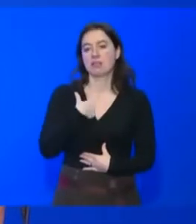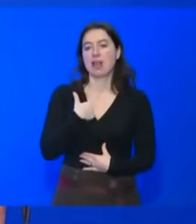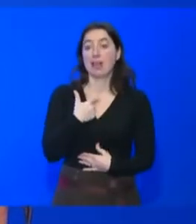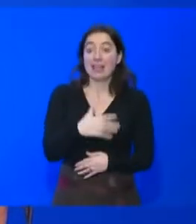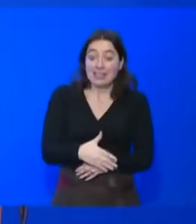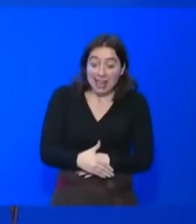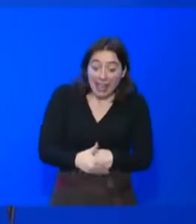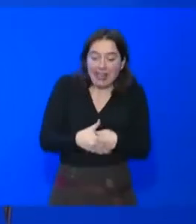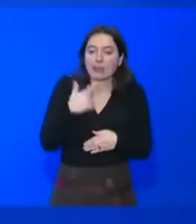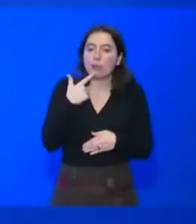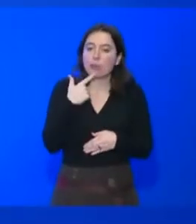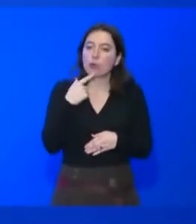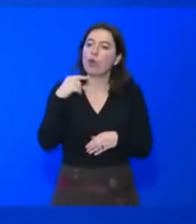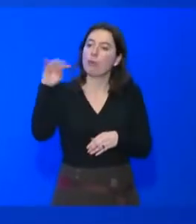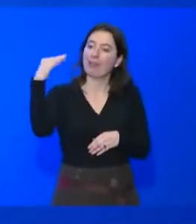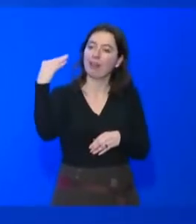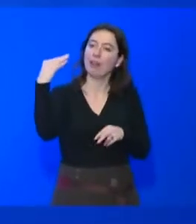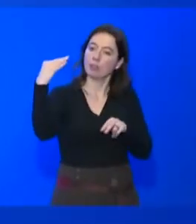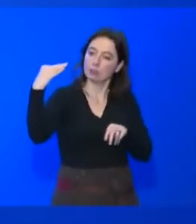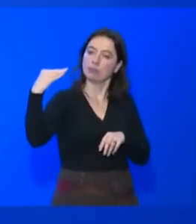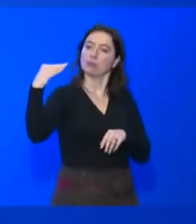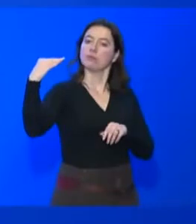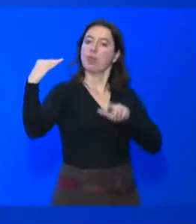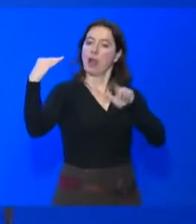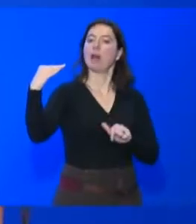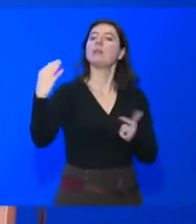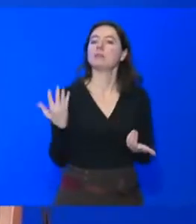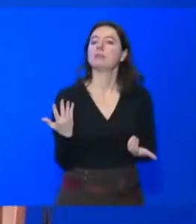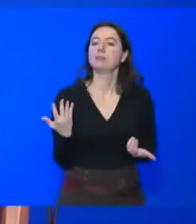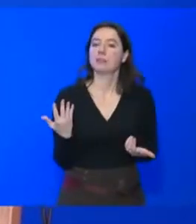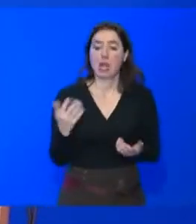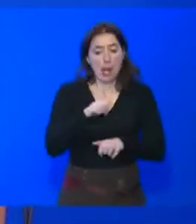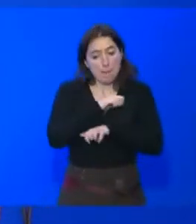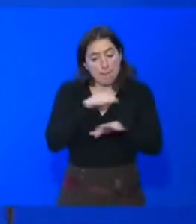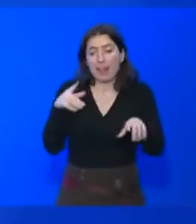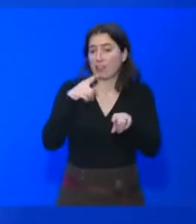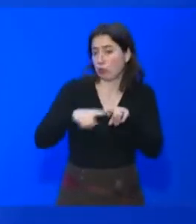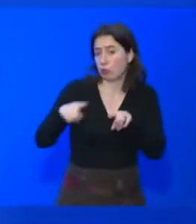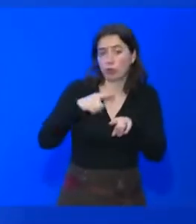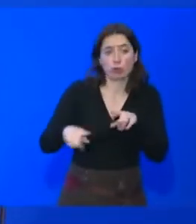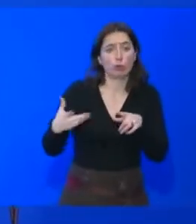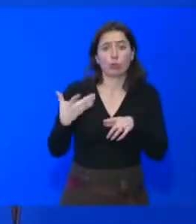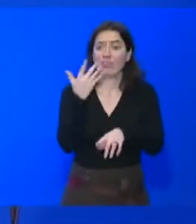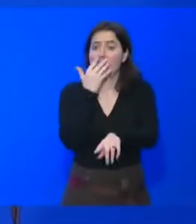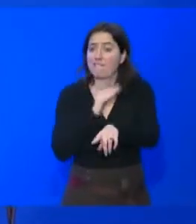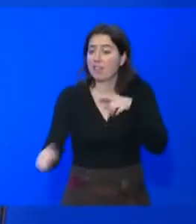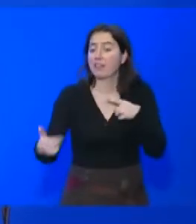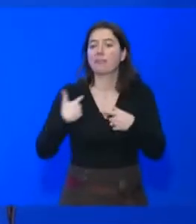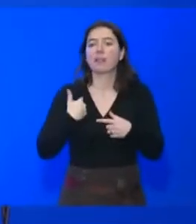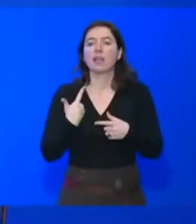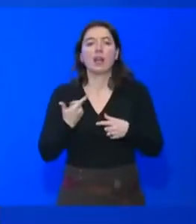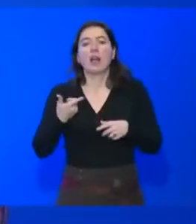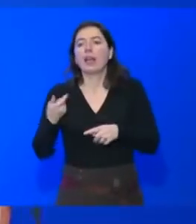regard des autres et prendre de l'assurance. Donc, beaucoup de choses ont été faites sur l'éducation, sur la formation professionnelle,